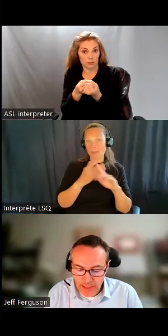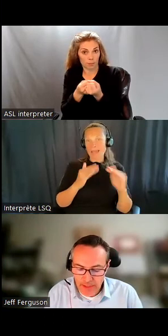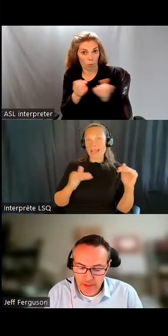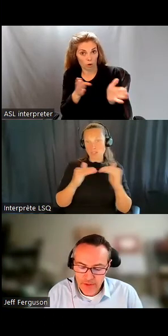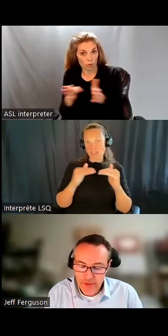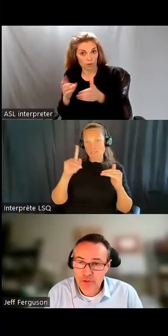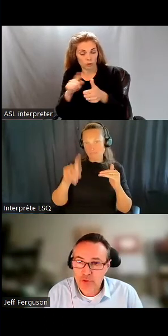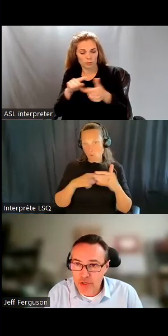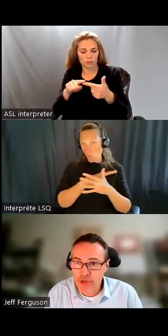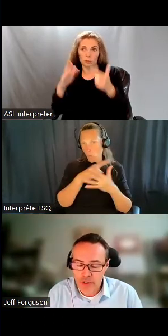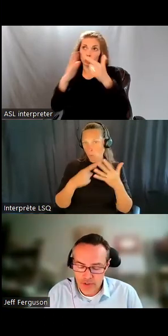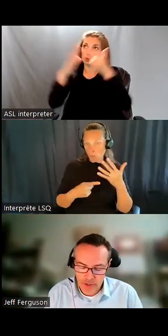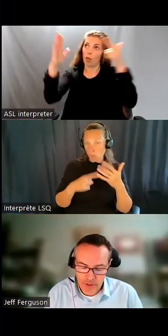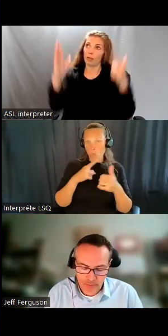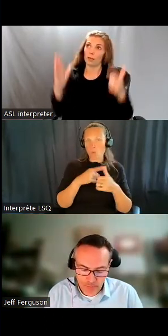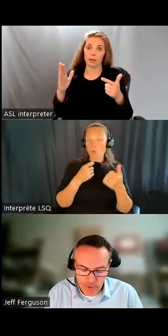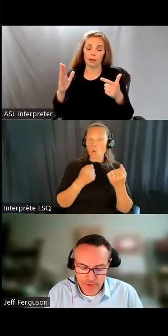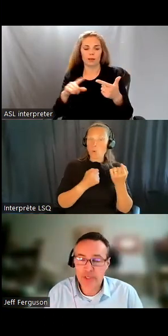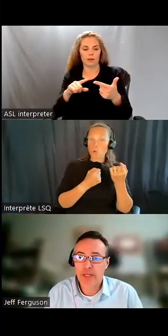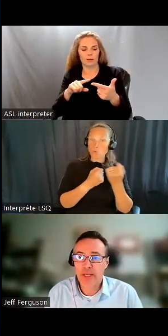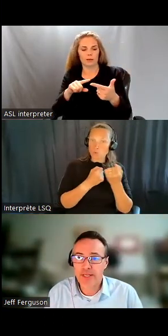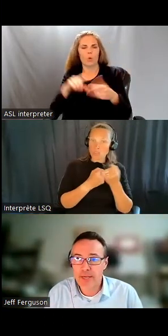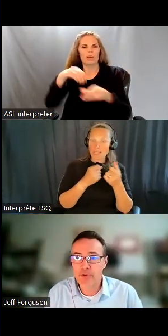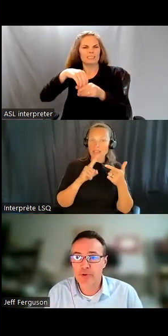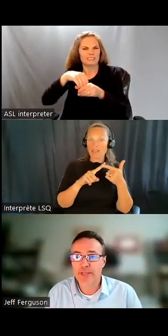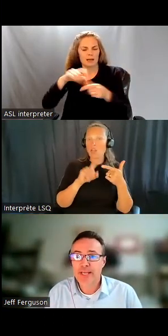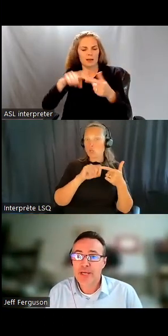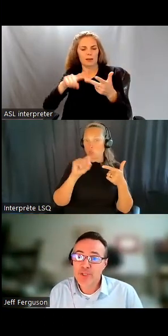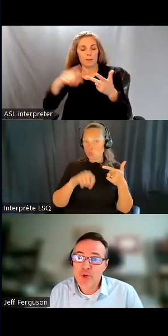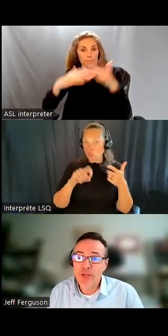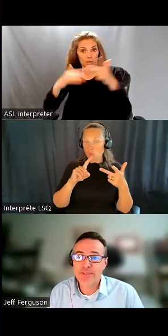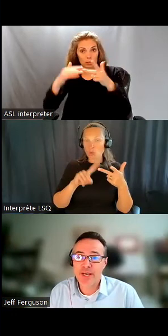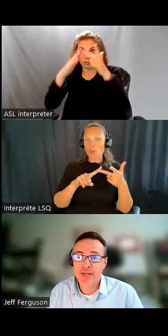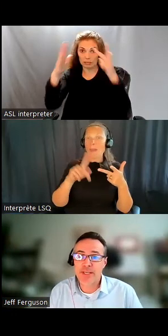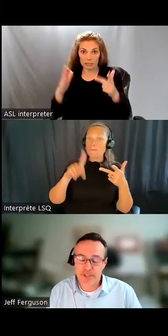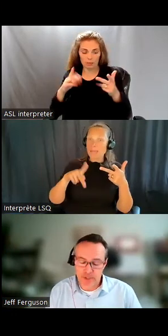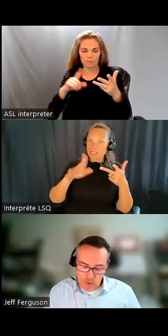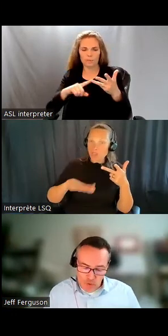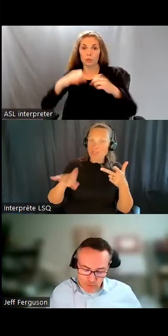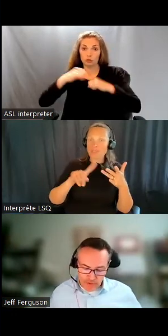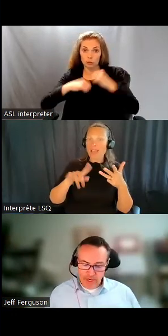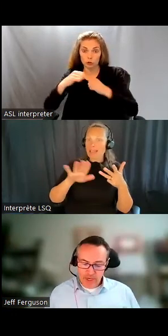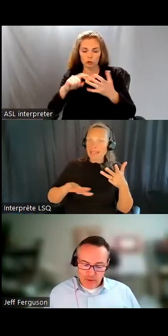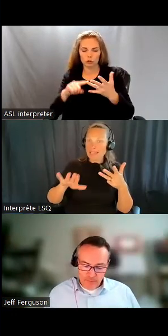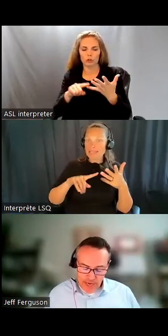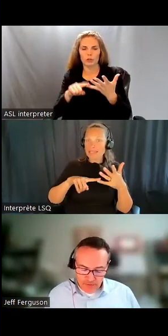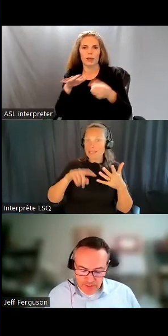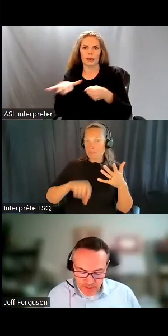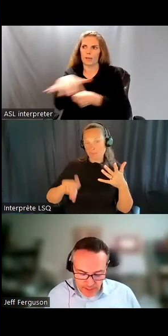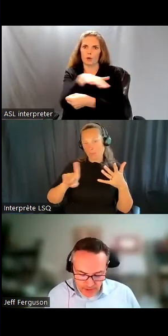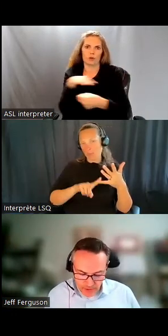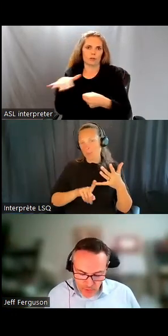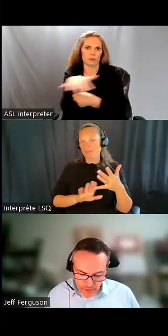Les arrangements au soutien, les logements, la structure, les personnes et les quartiers. Et on n'a pas le temps aujourd'hui